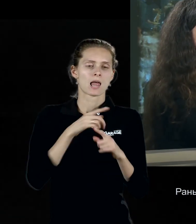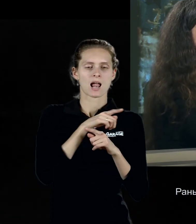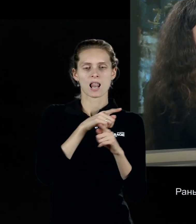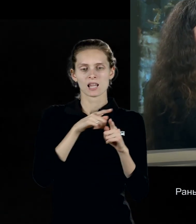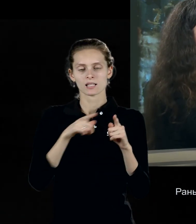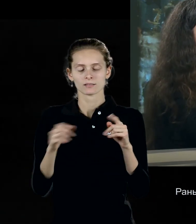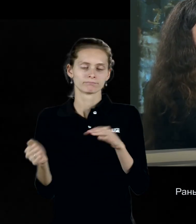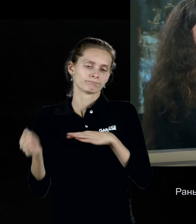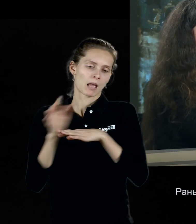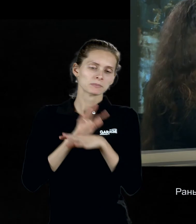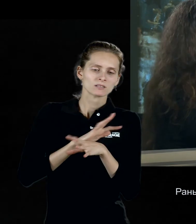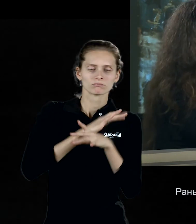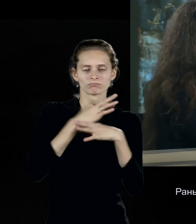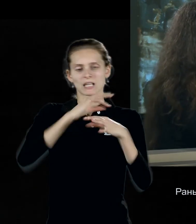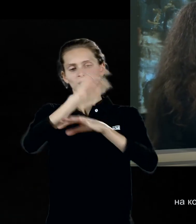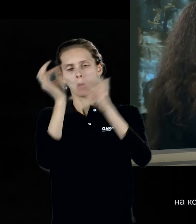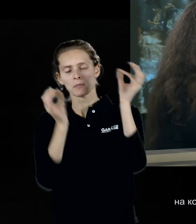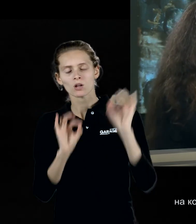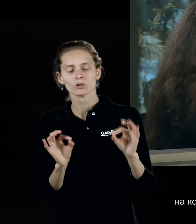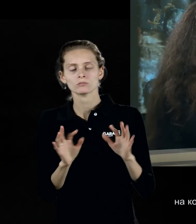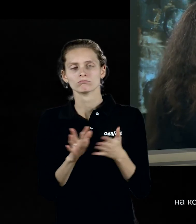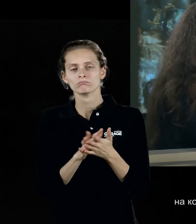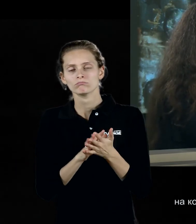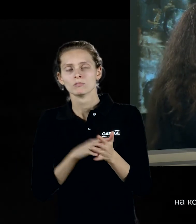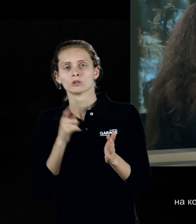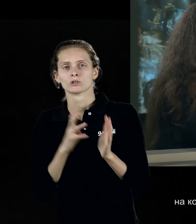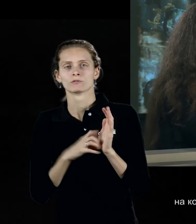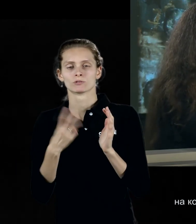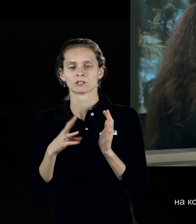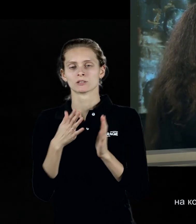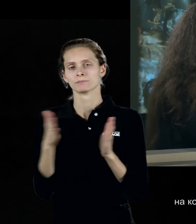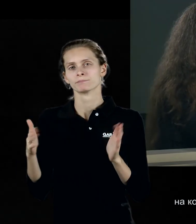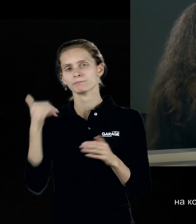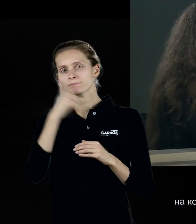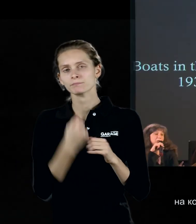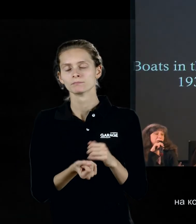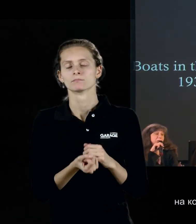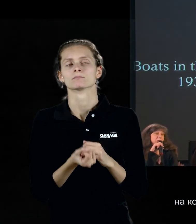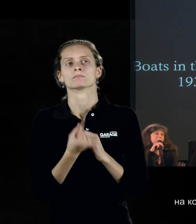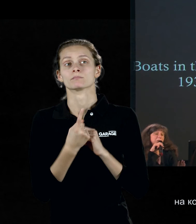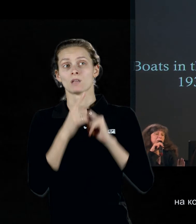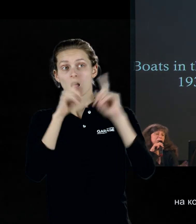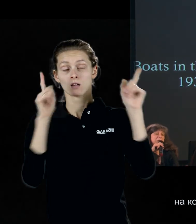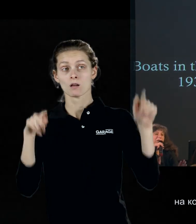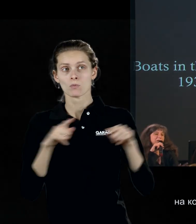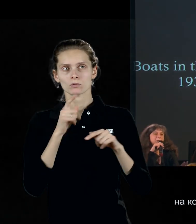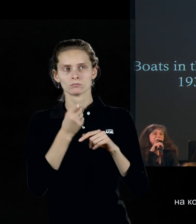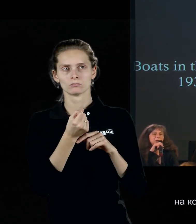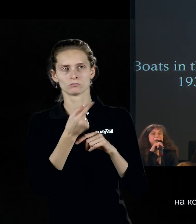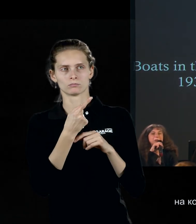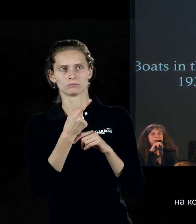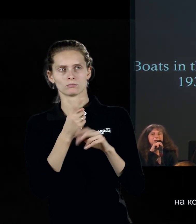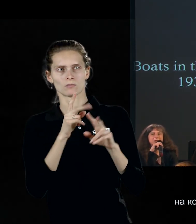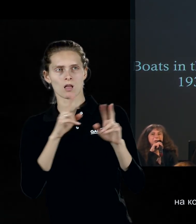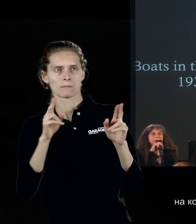складывались в те или иные изображения. В 30-е годы появляются работы, на которых появляется такая